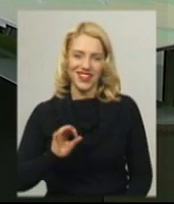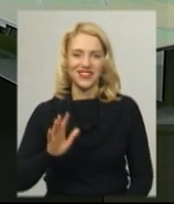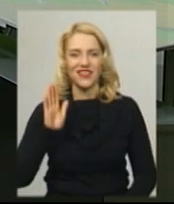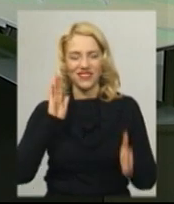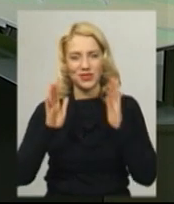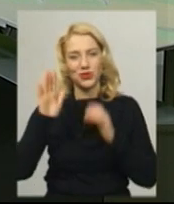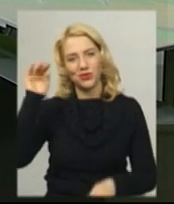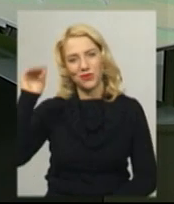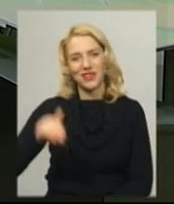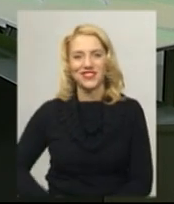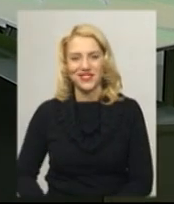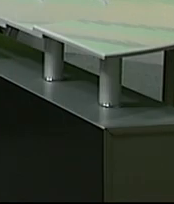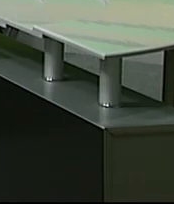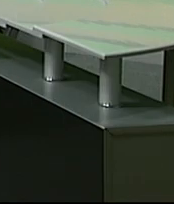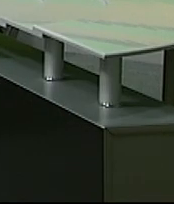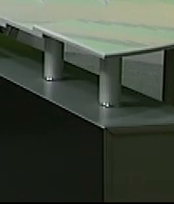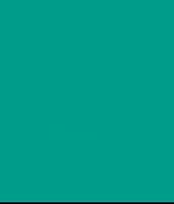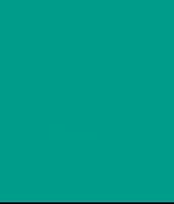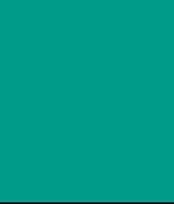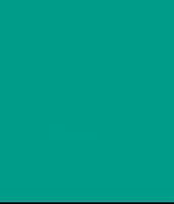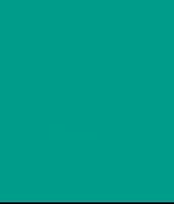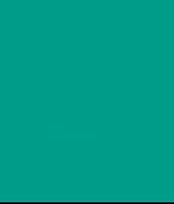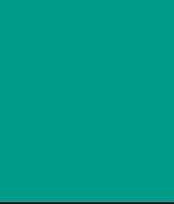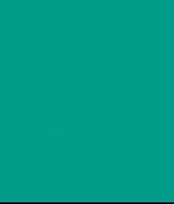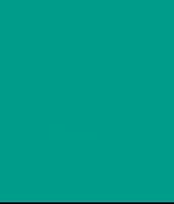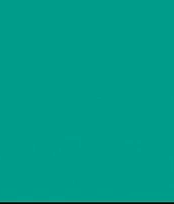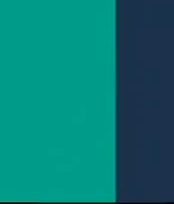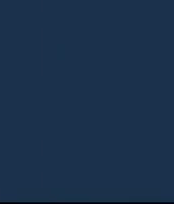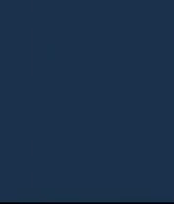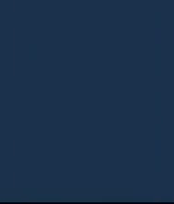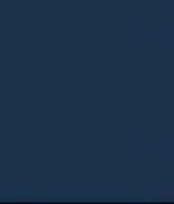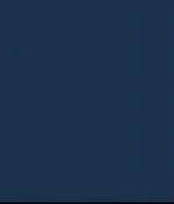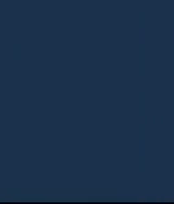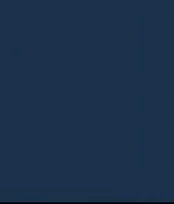Фейсбук. Побачимось. Дивіться фейсбук.